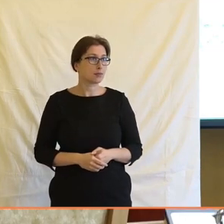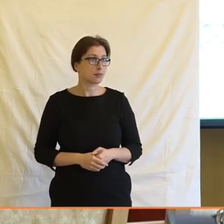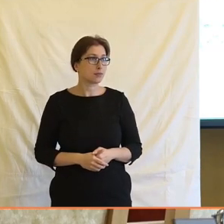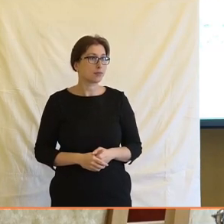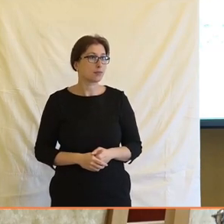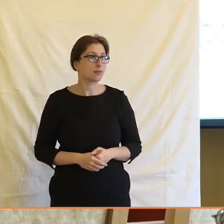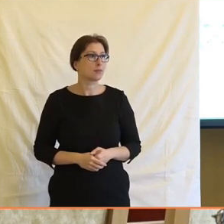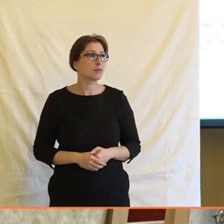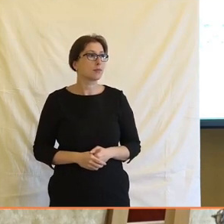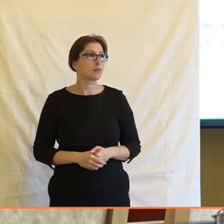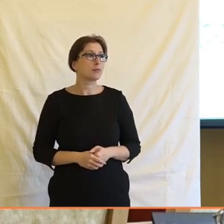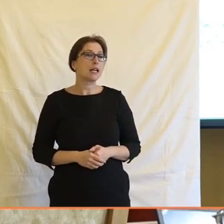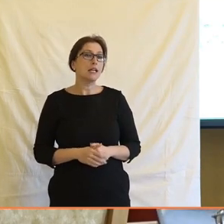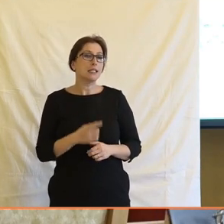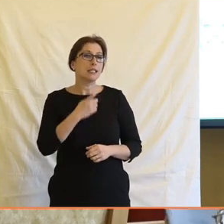Určitě.